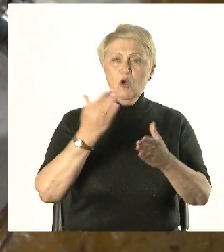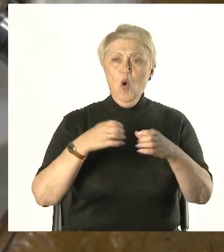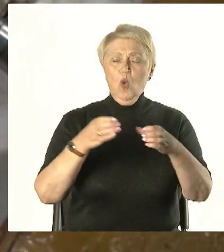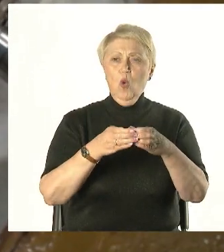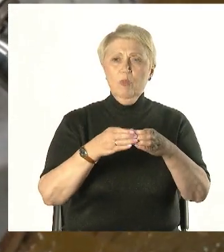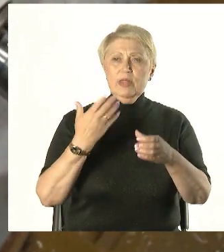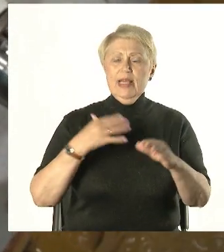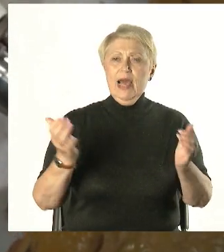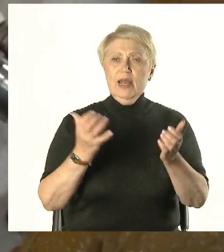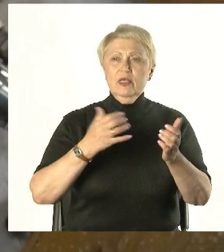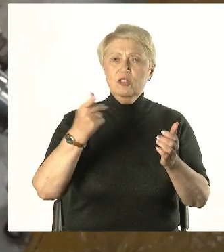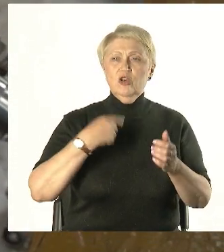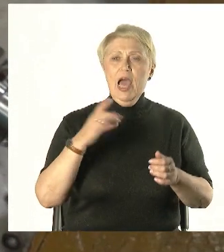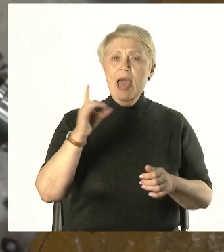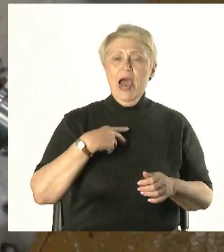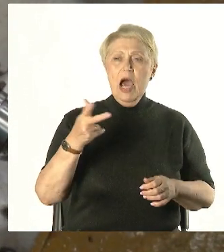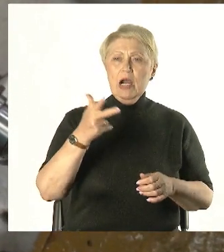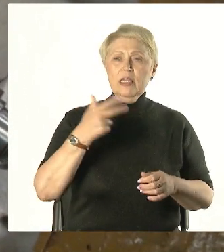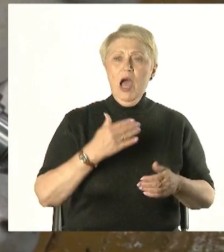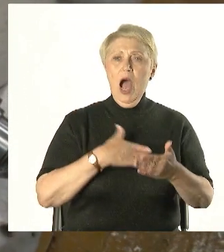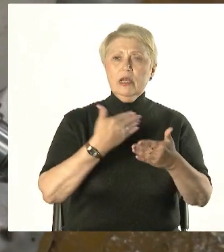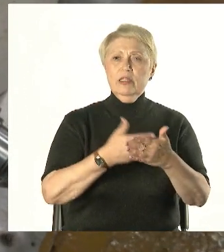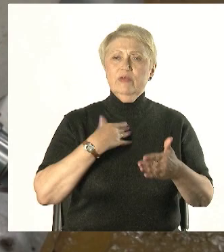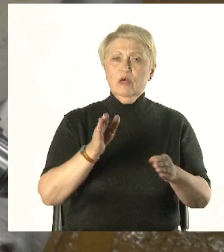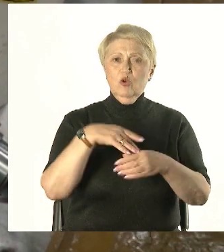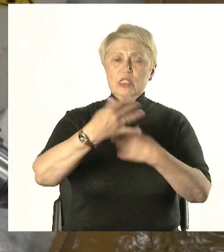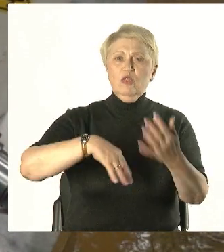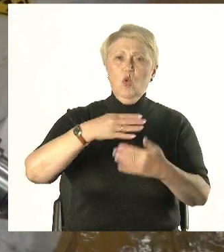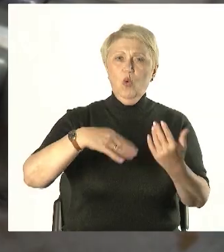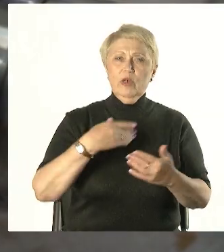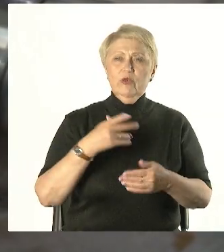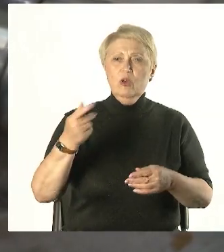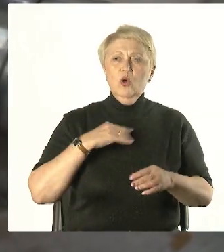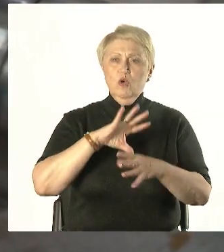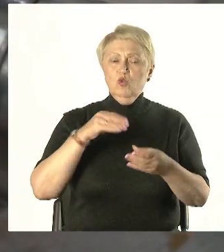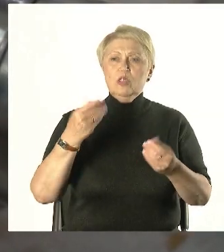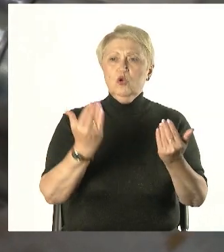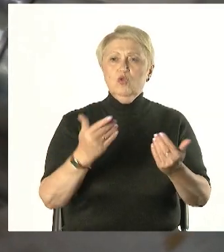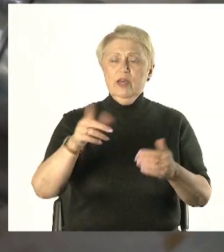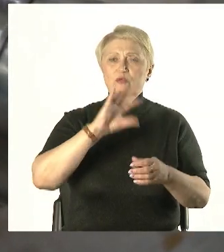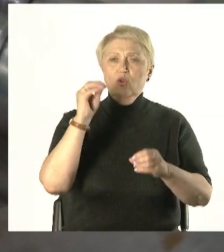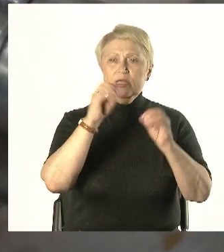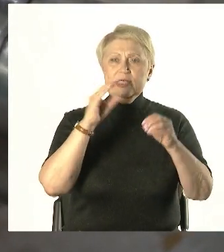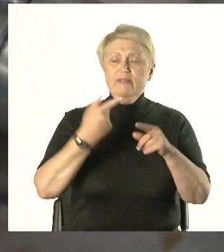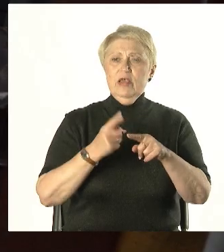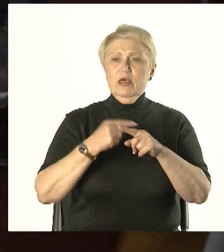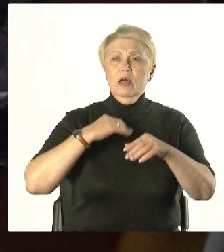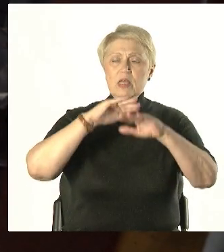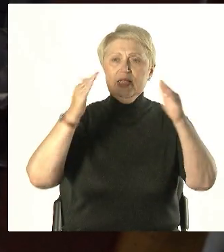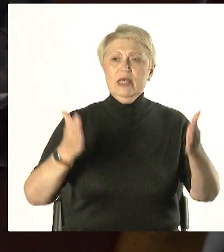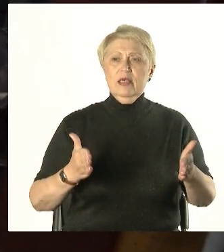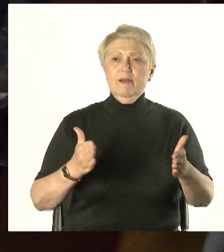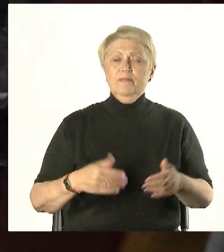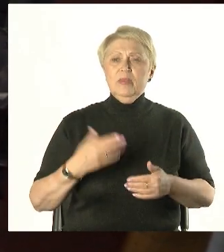хранилище радиоактивных отходов. Все источники ионизирующего излучения сюда доставляют в таких контейнерах. Чем больше степень, тем